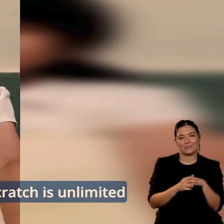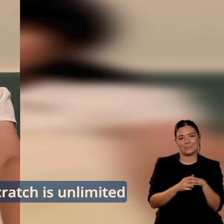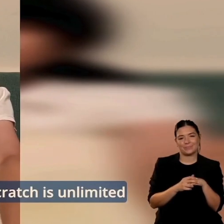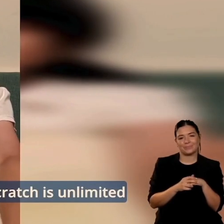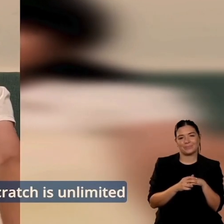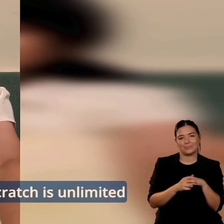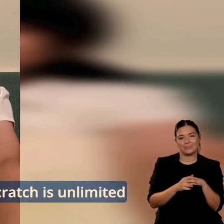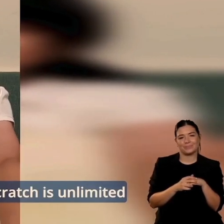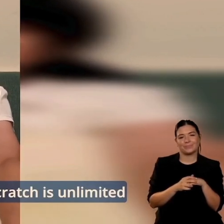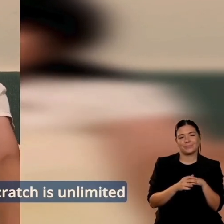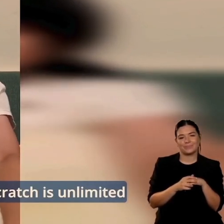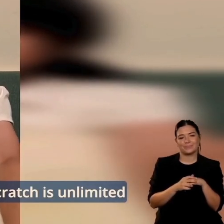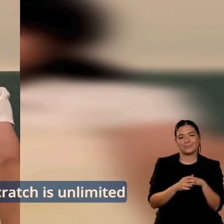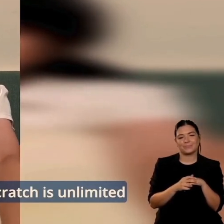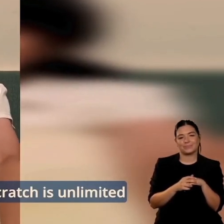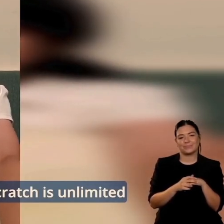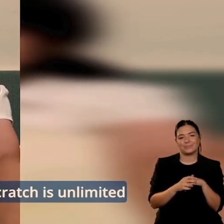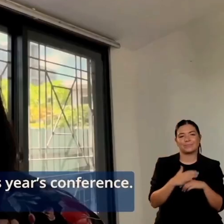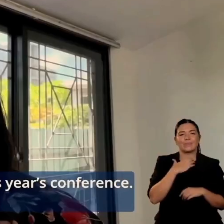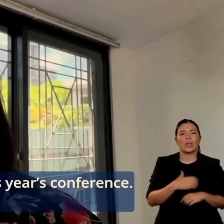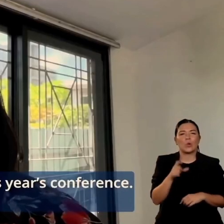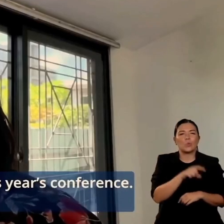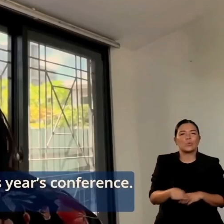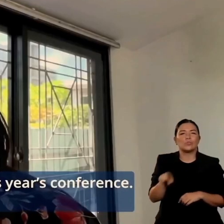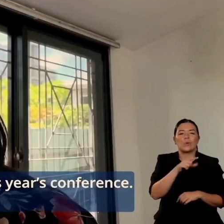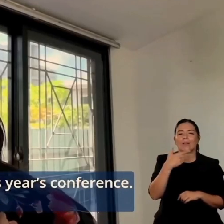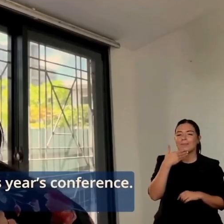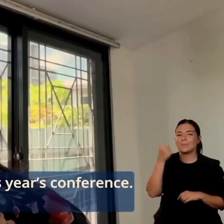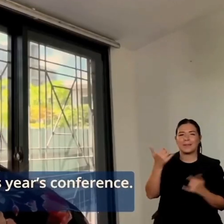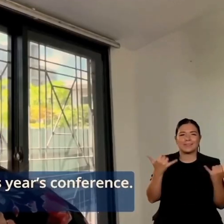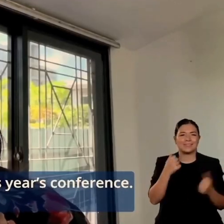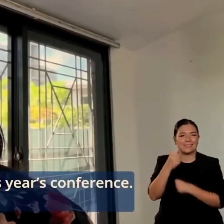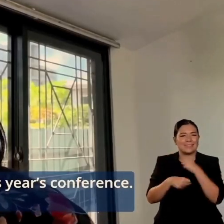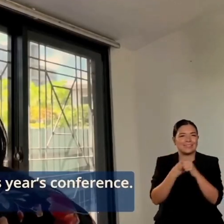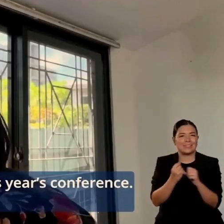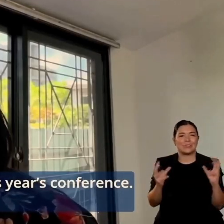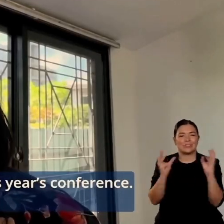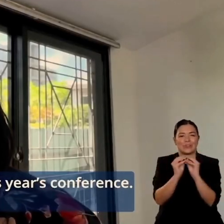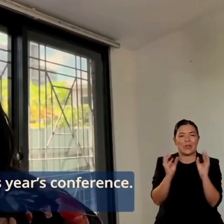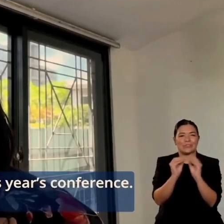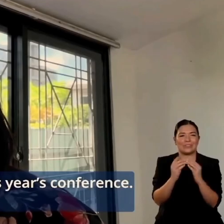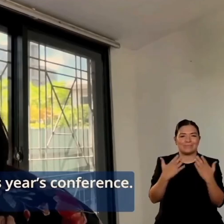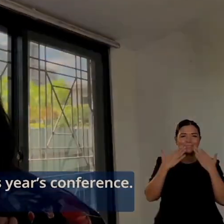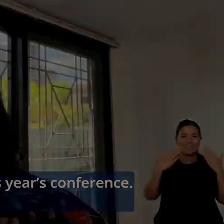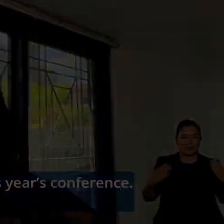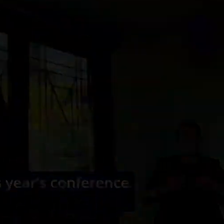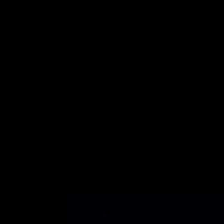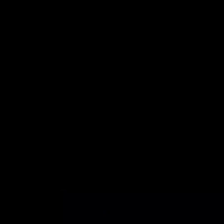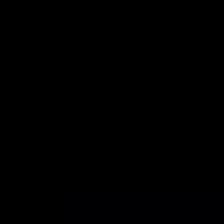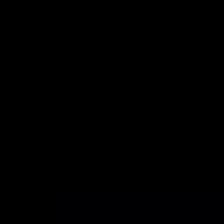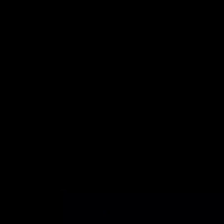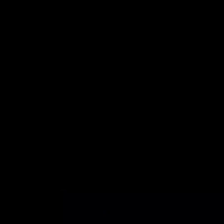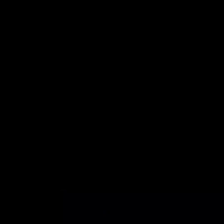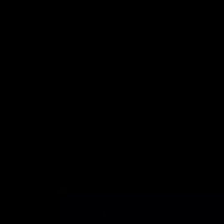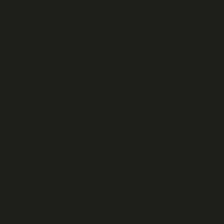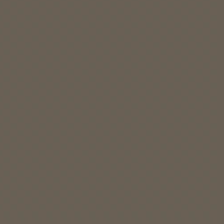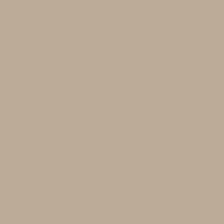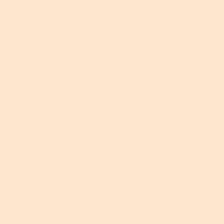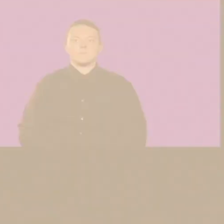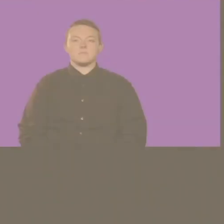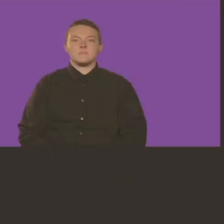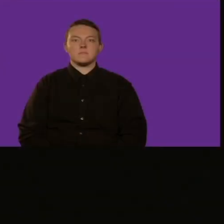Ciao, sono Eric. Sono Product Manager di Scratch e vorrei